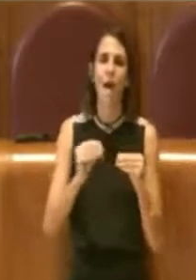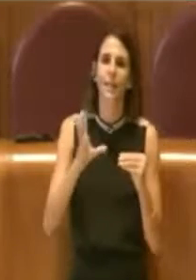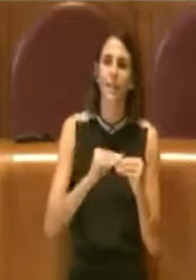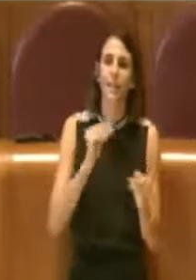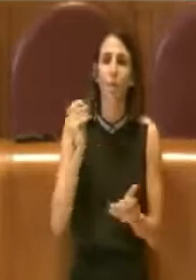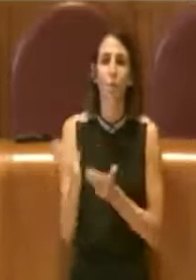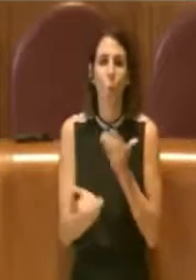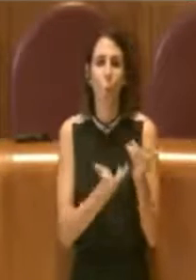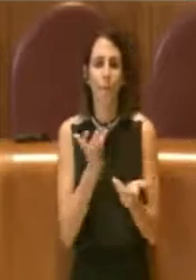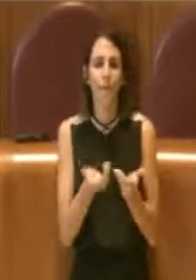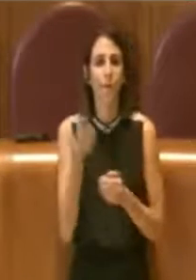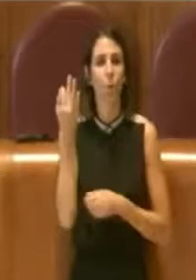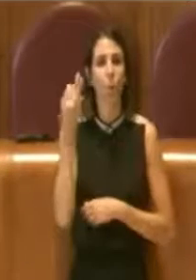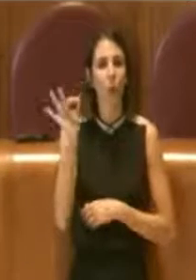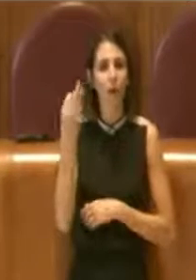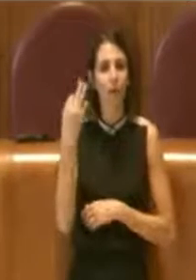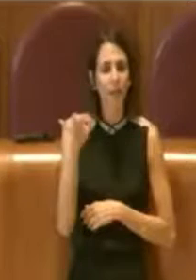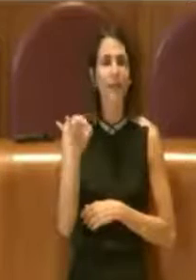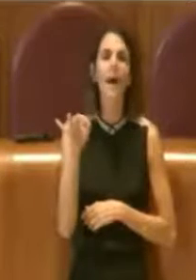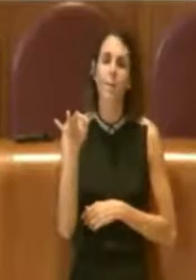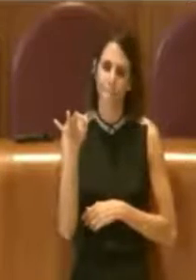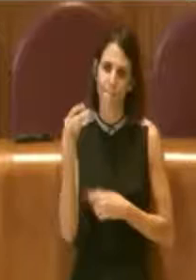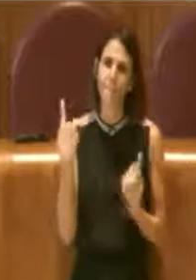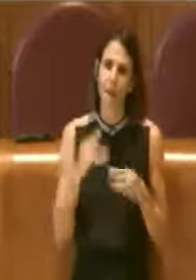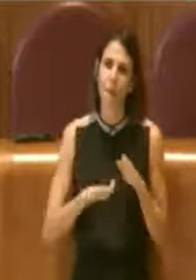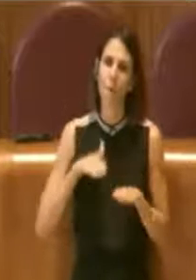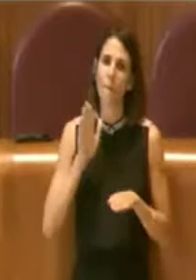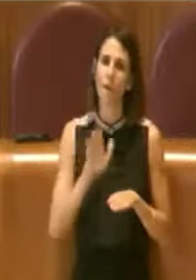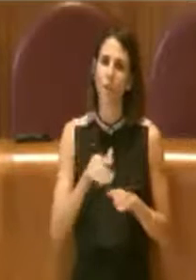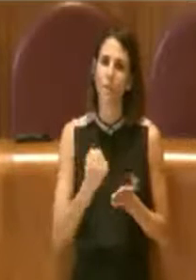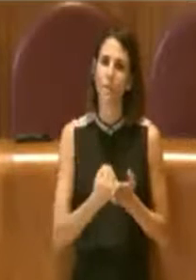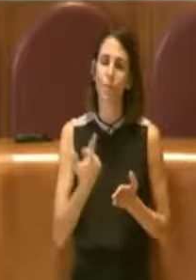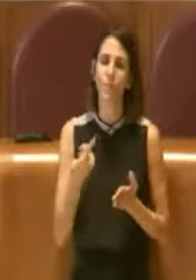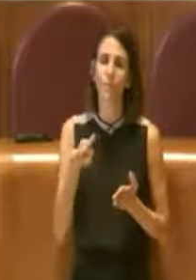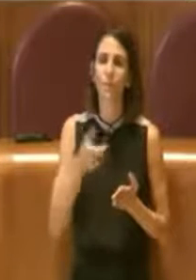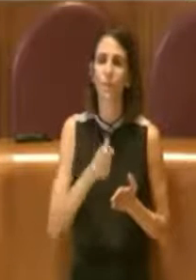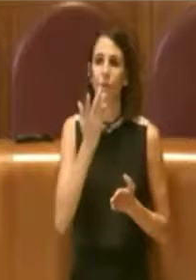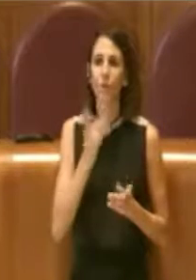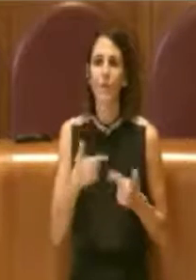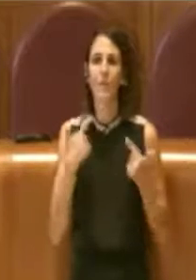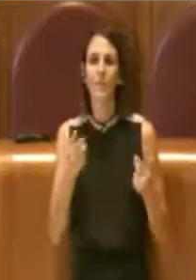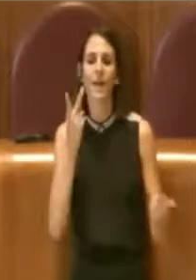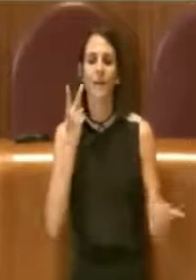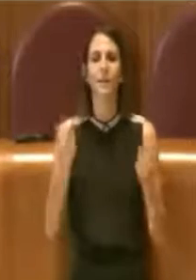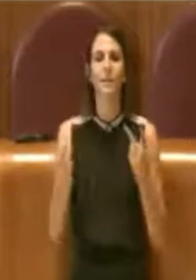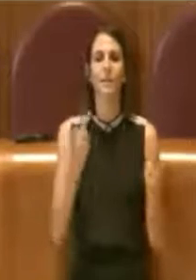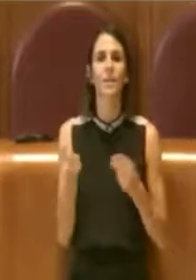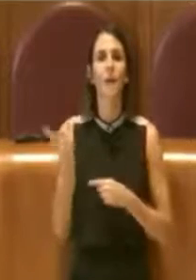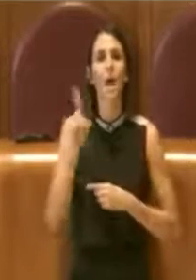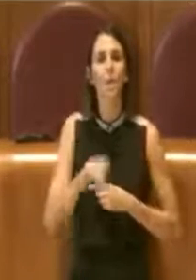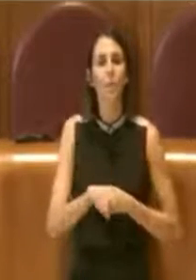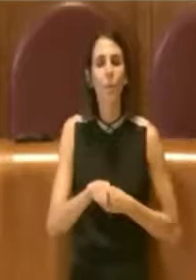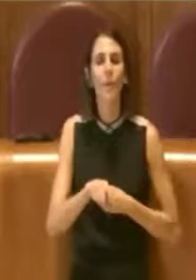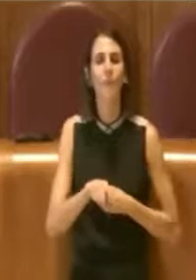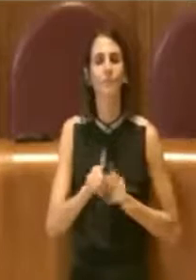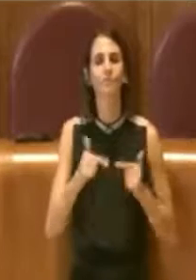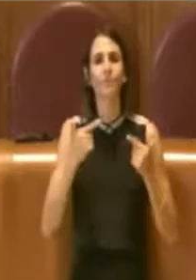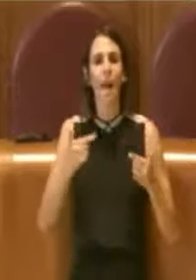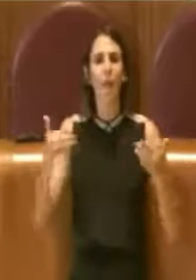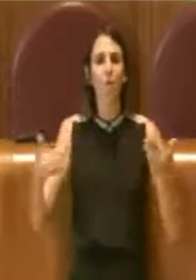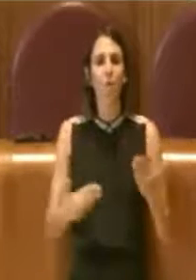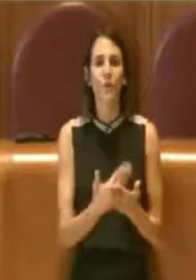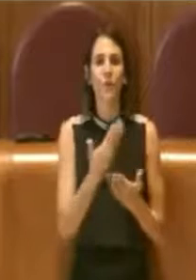qualità è sicuramente un passaggio importante per dare visibilità e rispolverare anche una visione che vede l